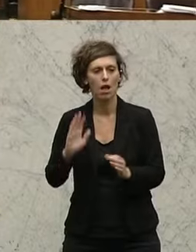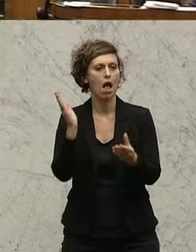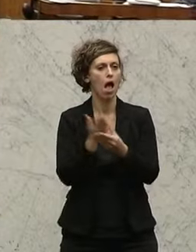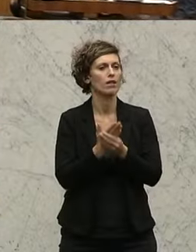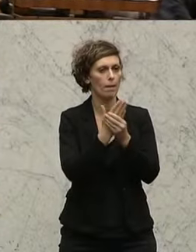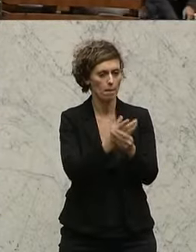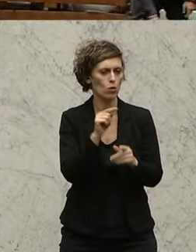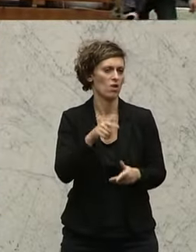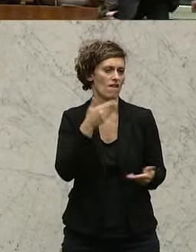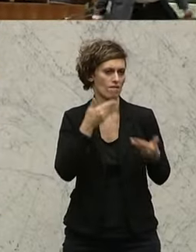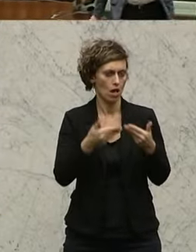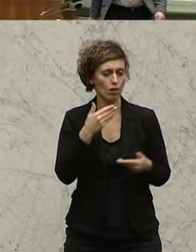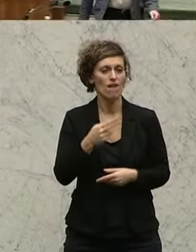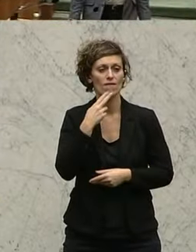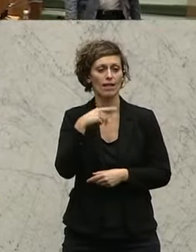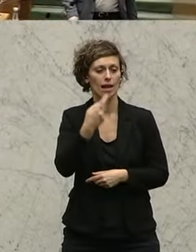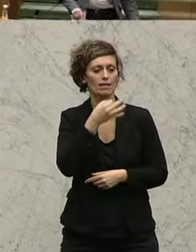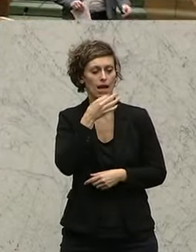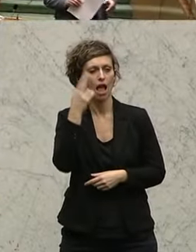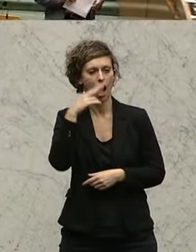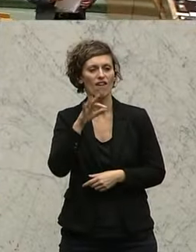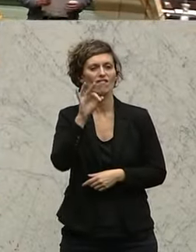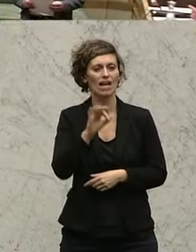auch Agenten des Innen- und des Justizministeriums übernehmen würde. Franz Leopold.